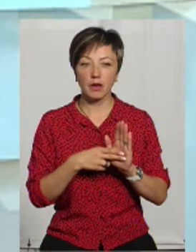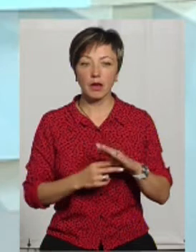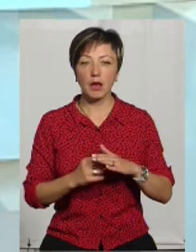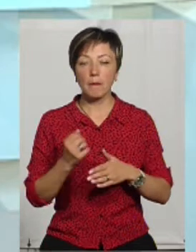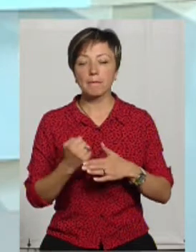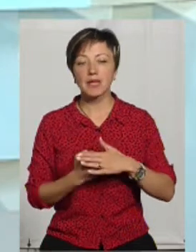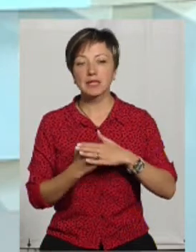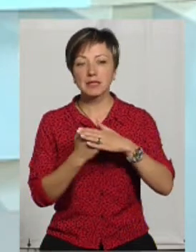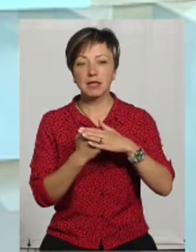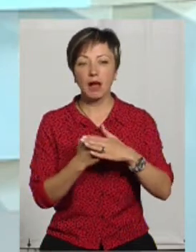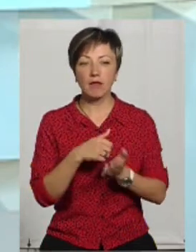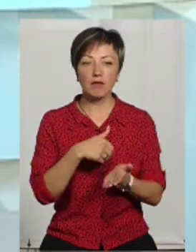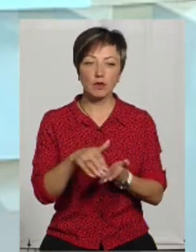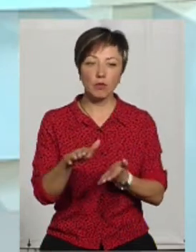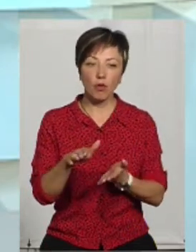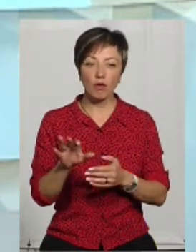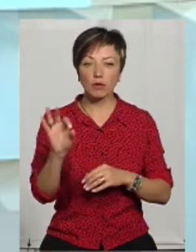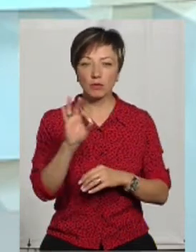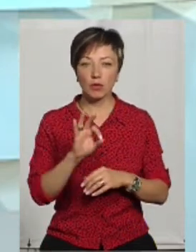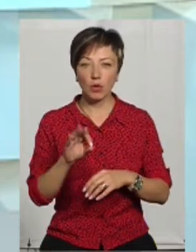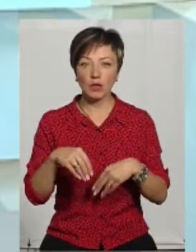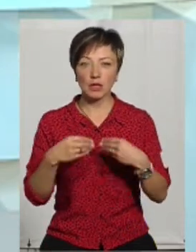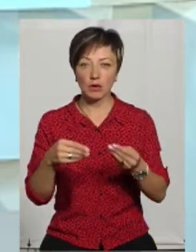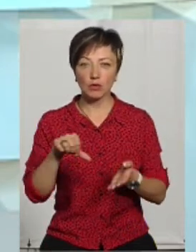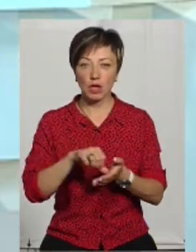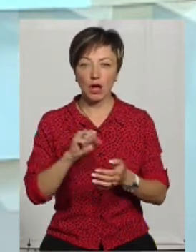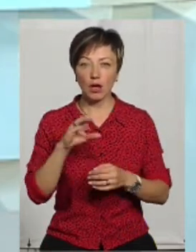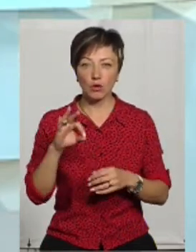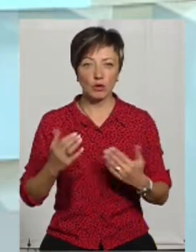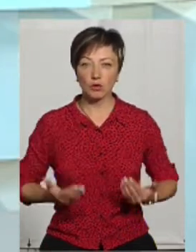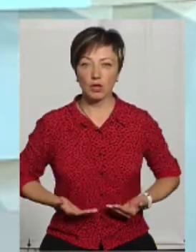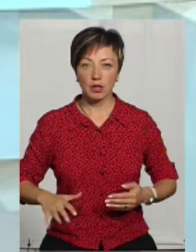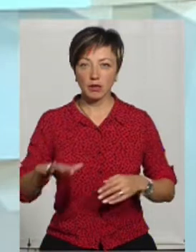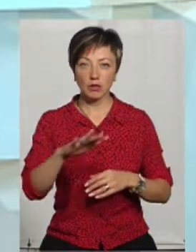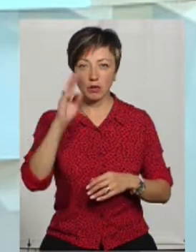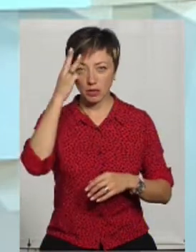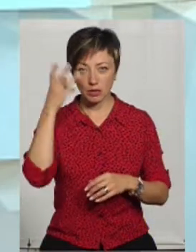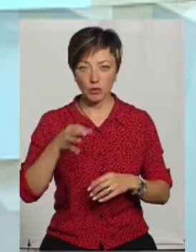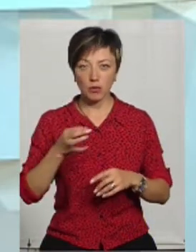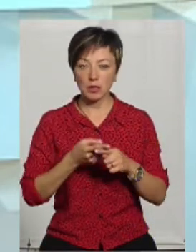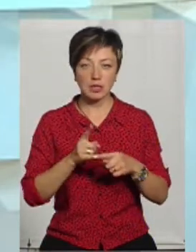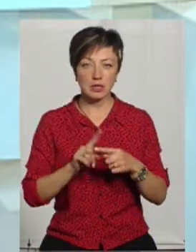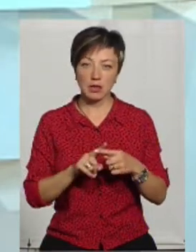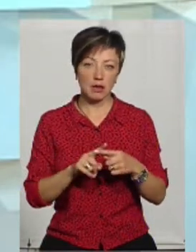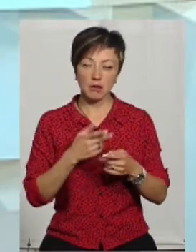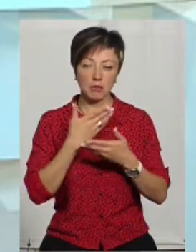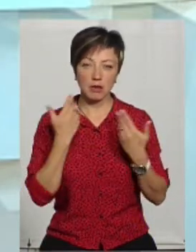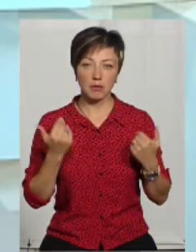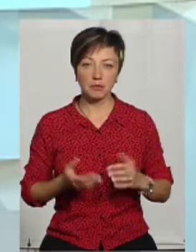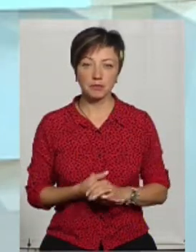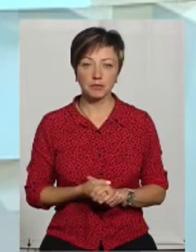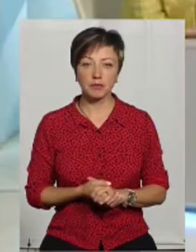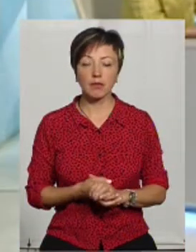Підстави для відмови стосовно того, що учасник АТО не проживає на території Хмельницької області, немає.